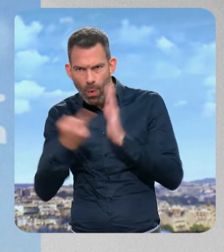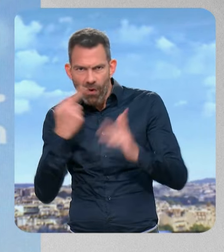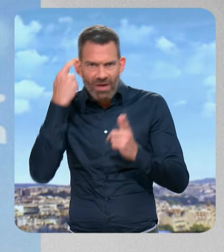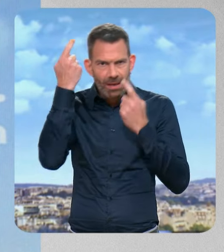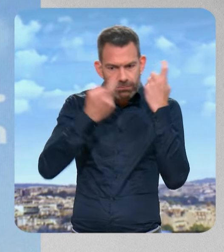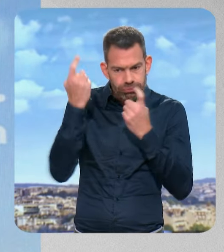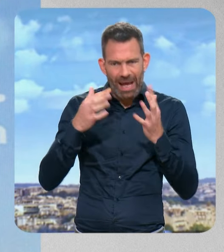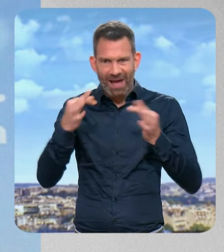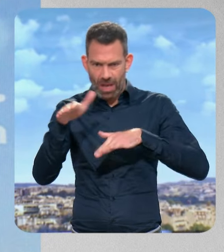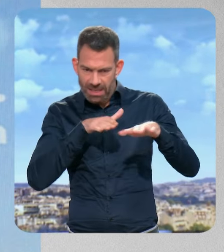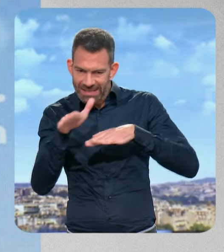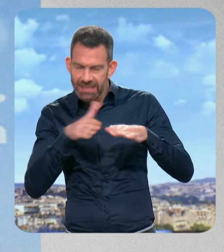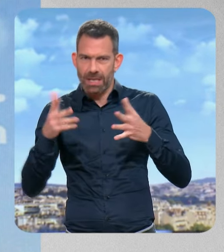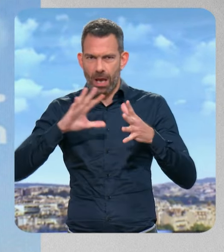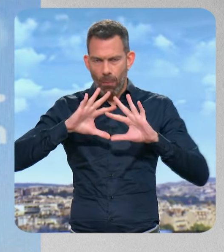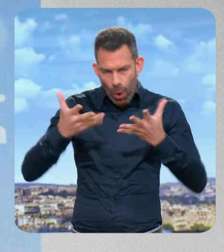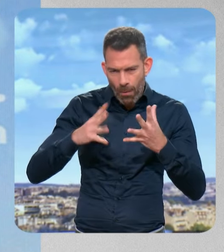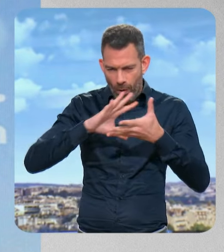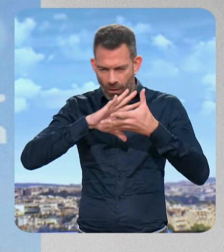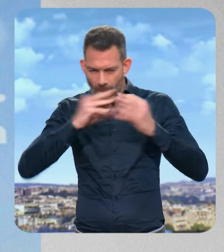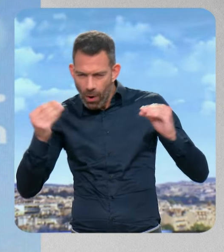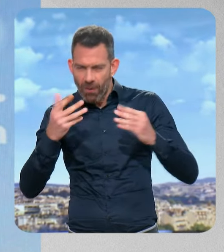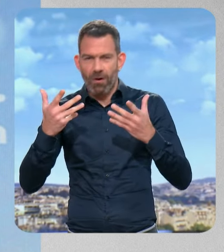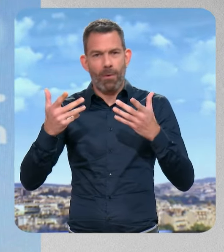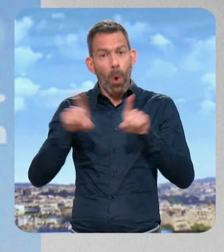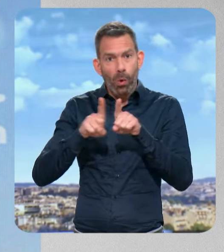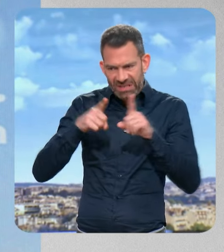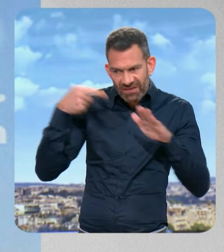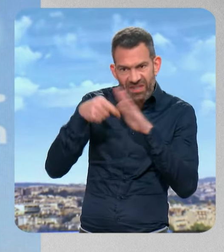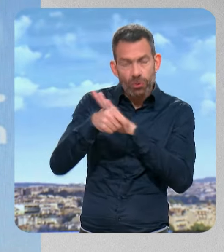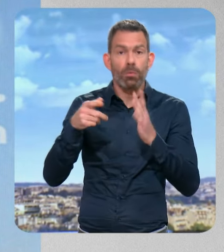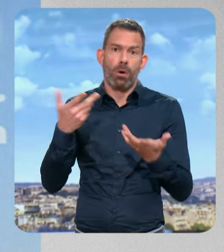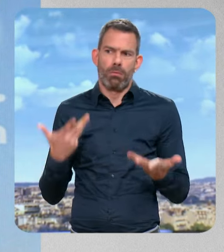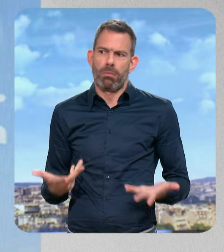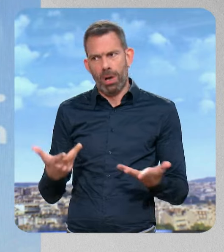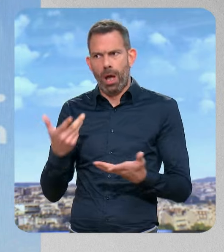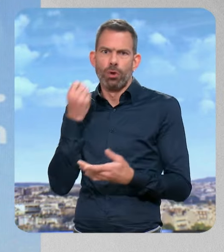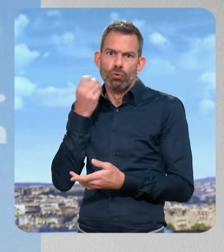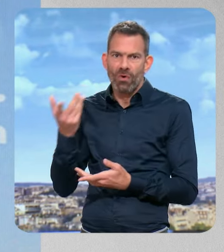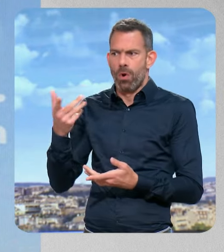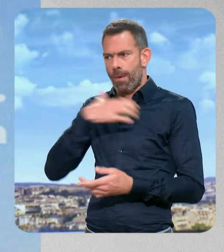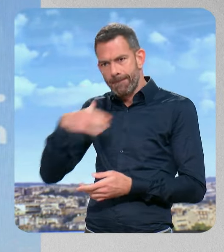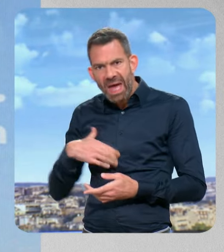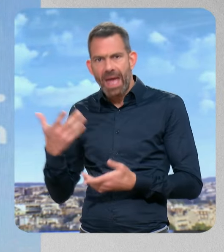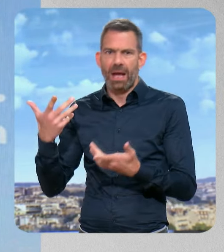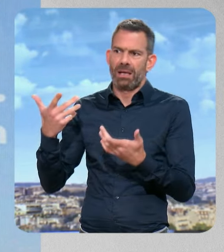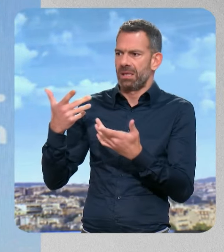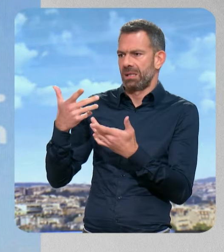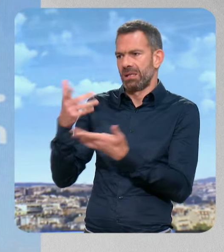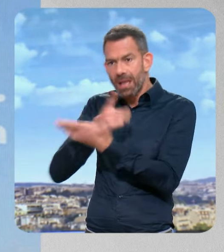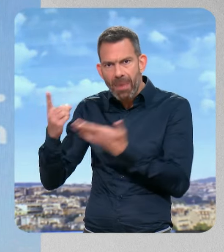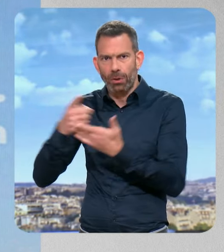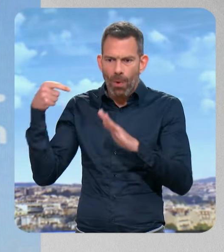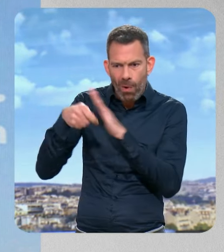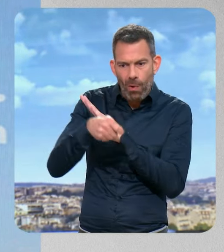également son financement. Aujourd'hui, sont beaucoup les départements qui interviennent avec les communes. On doit tout remettre à plat, refonder ce système